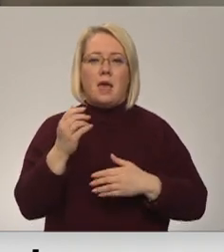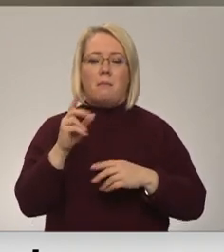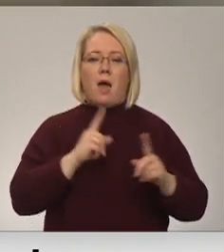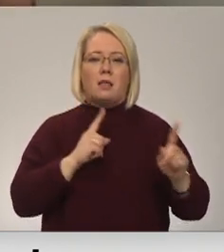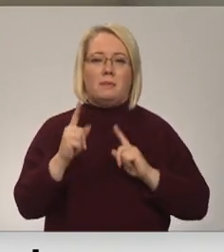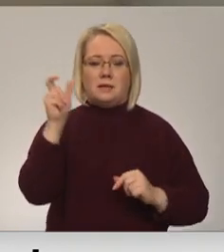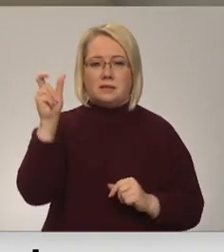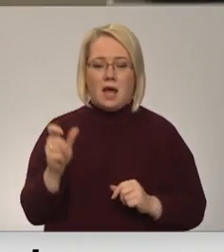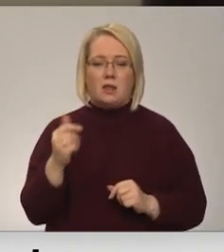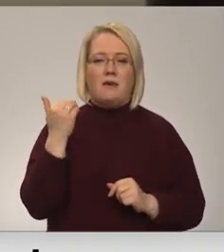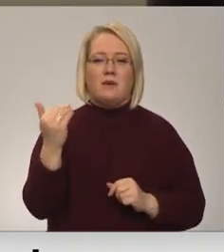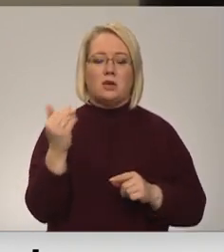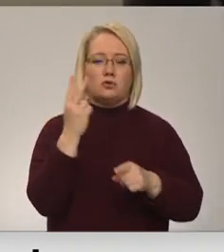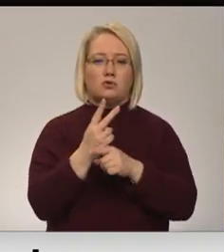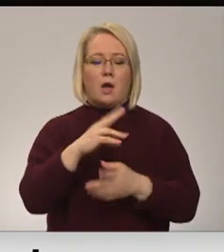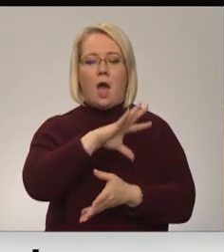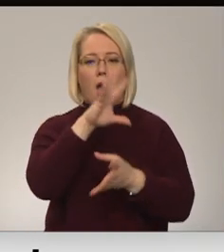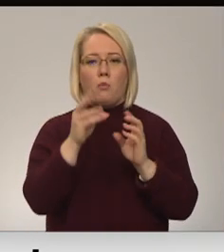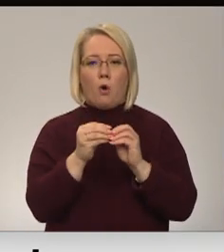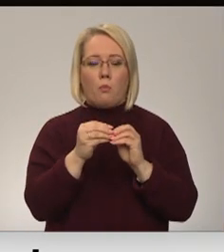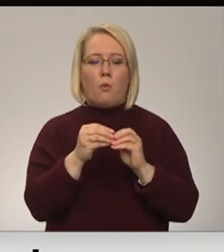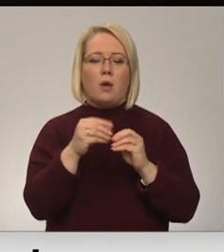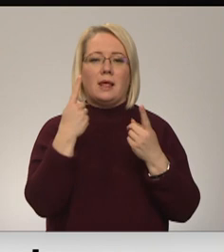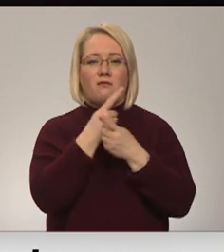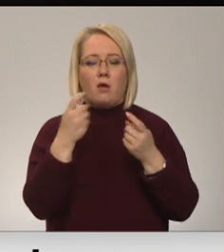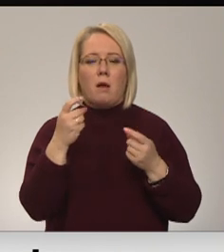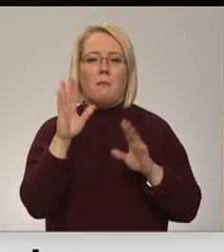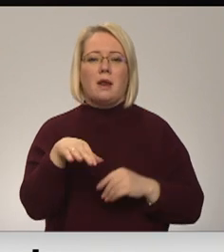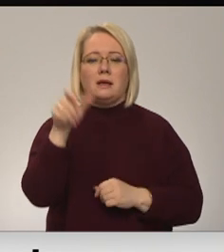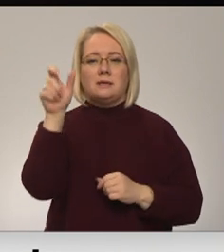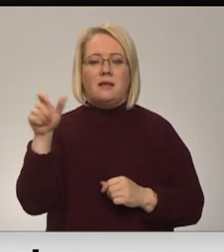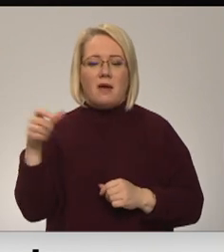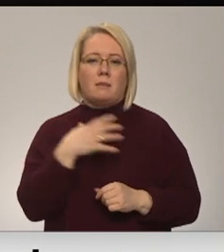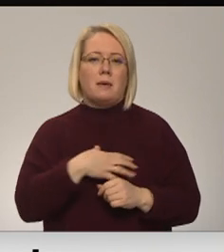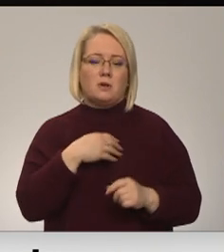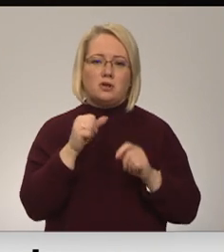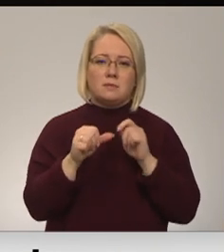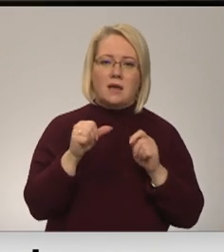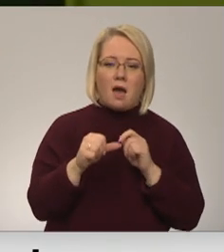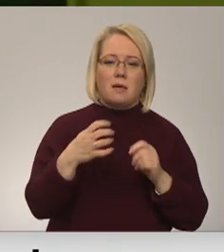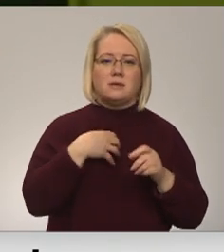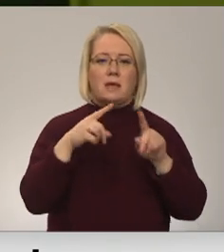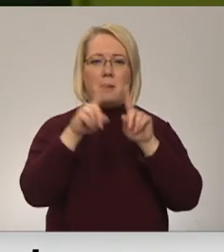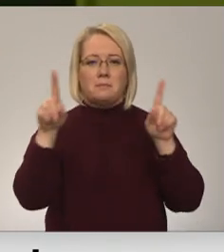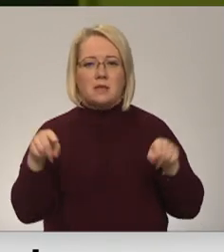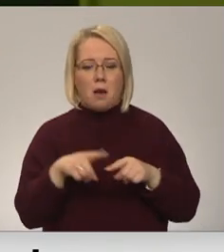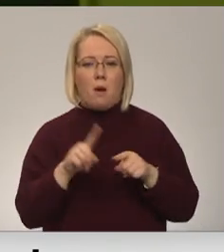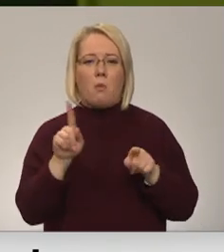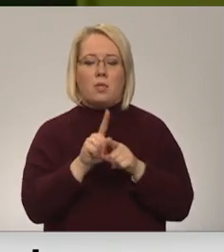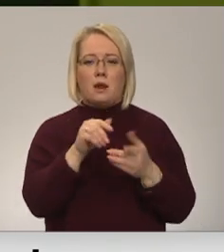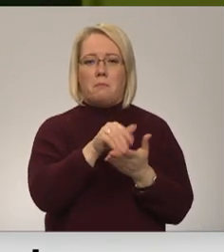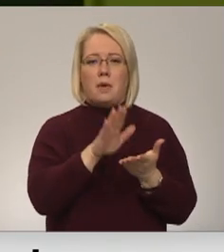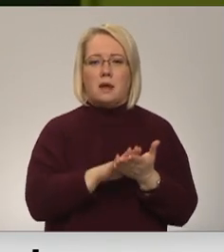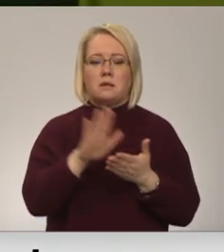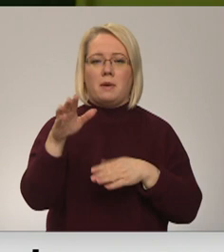Viņas uzdevums apkopot informāciju par cilvēkiem nepieciešamiem medikamentiem slimības lapām, kā arī veikt pierakstus pie ārsta, ar kuru